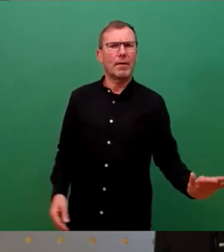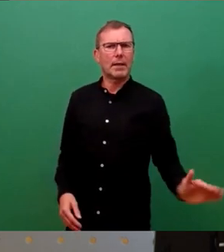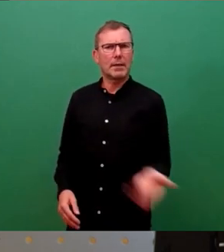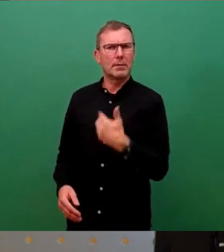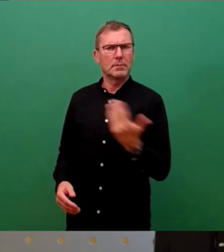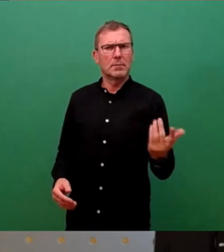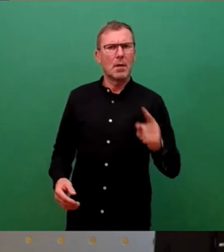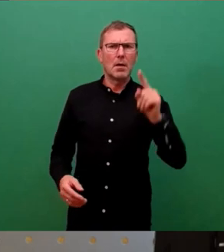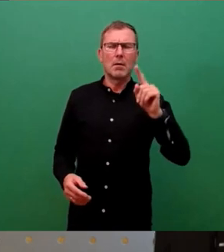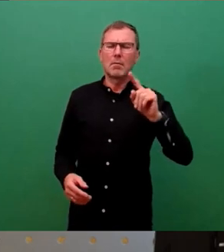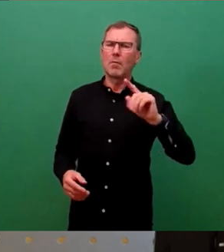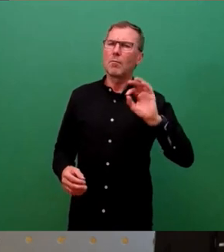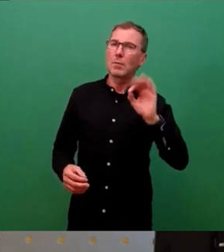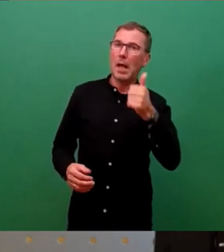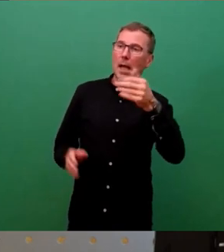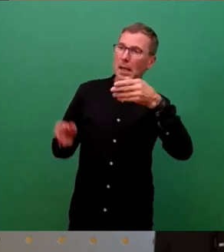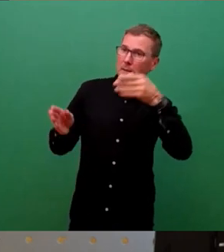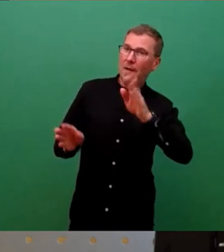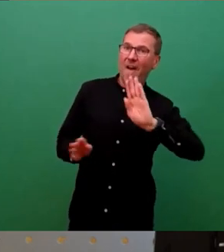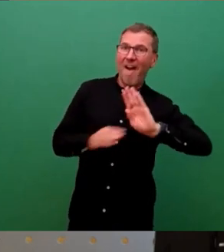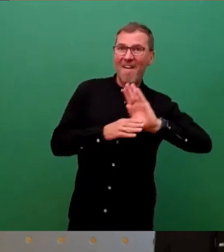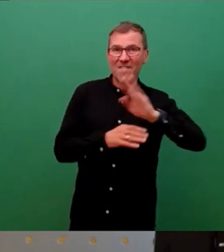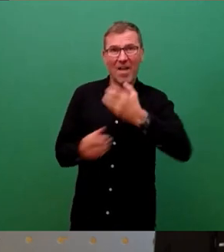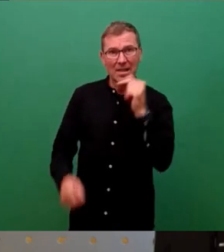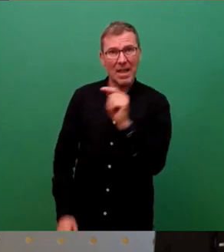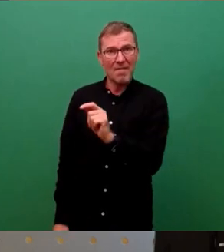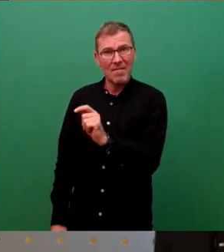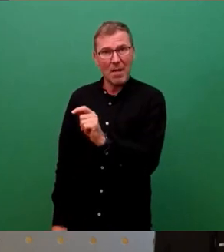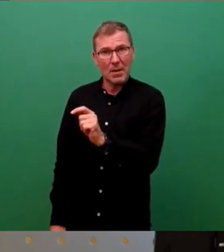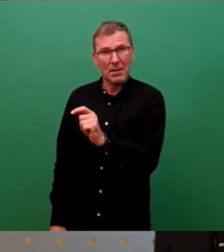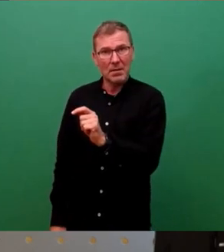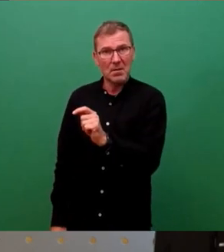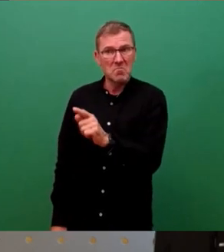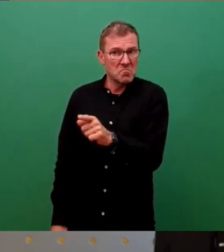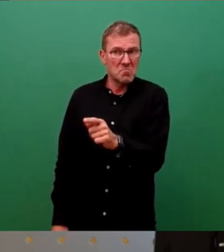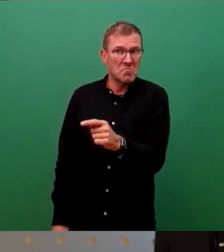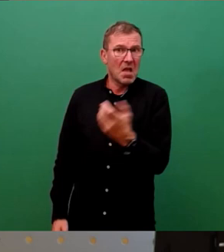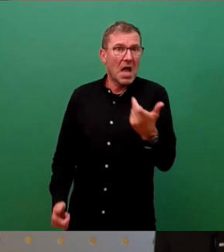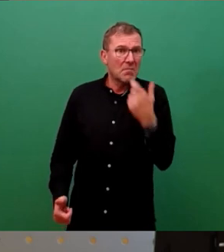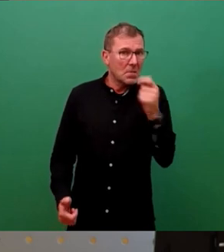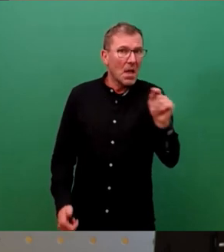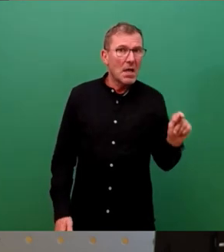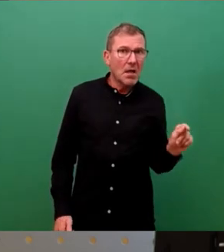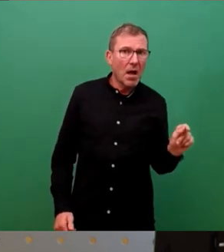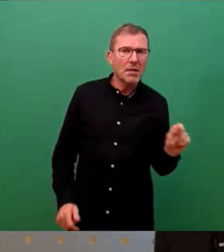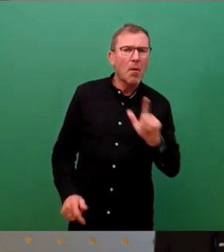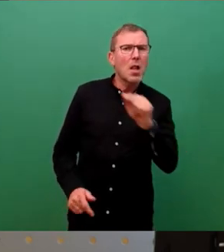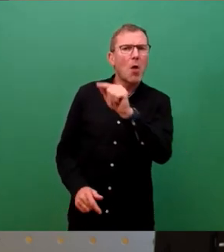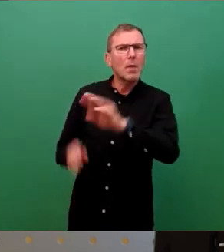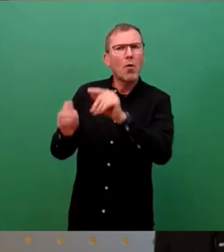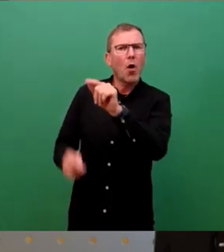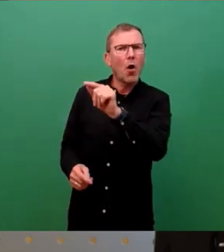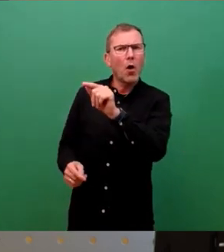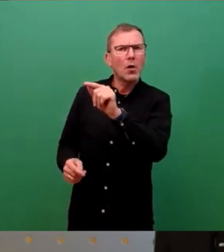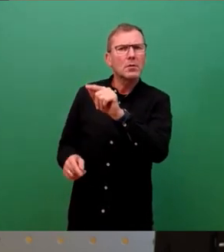Fernwärme. Und wir wissen gar nicht so ganz genau, die heizen jetzt vielleicht mit Gas, aber dadurch, dass die Häuser und Lübtau teilweise relativ